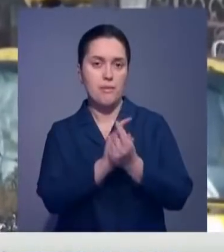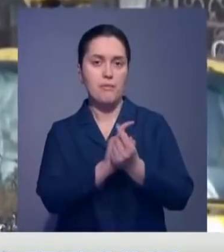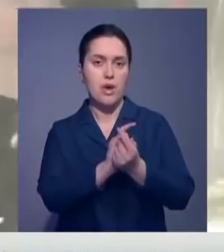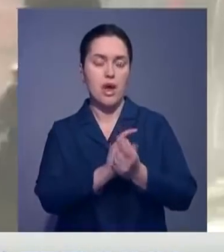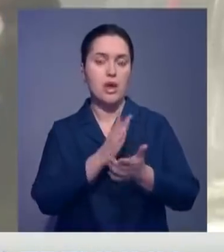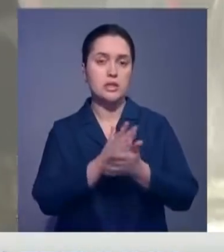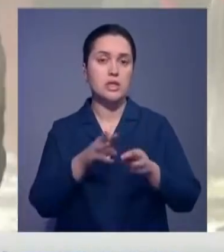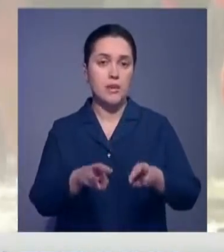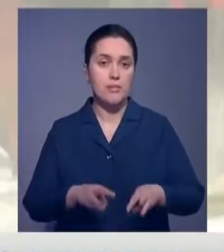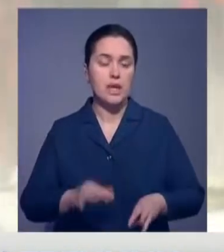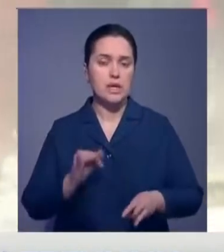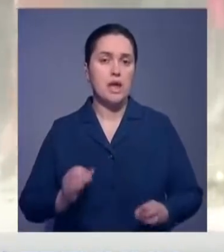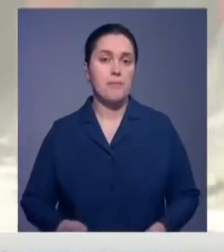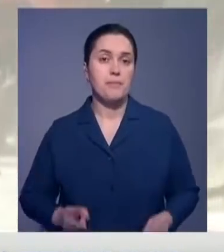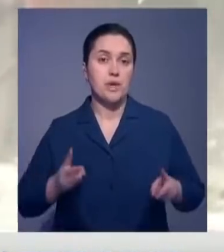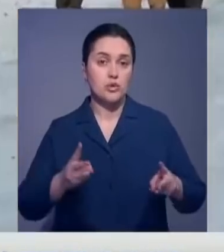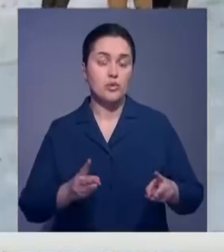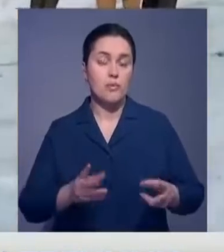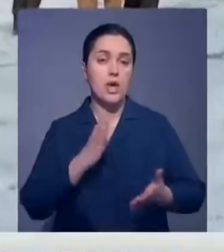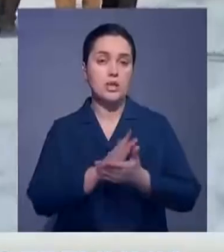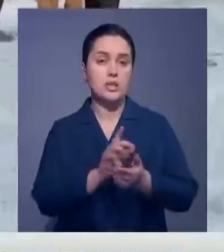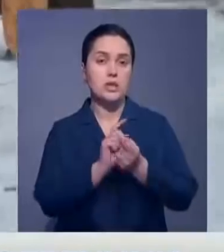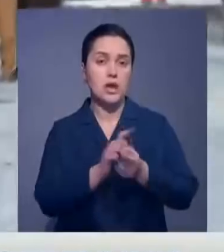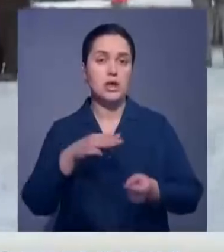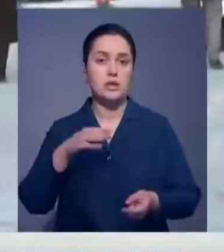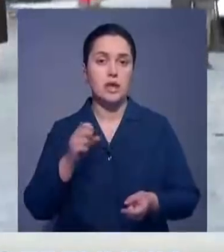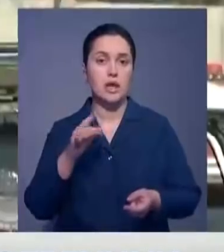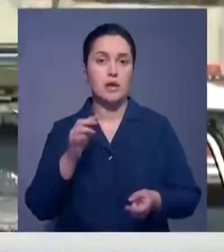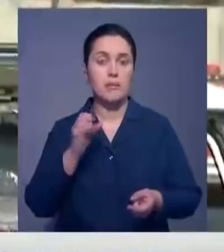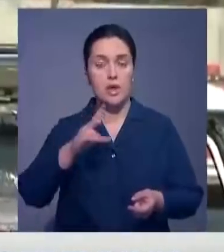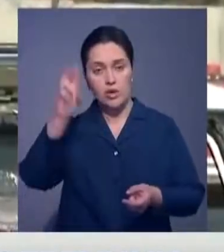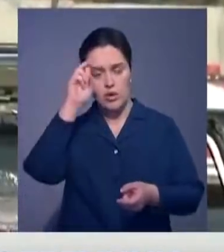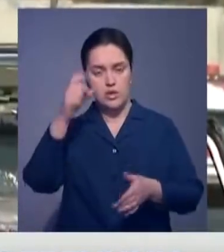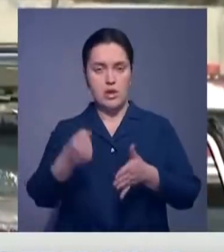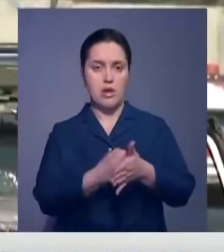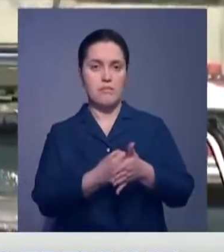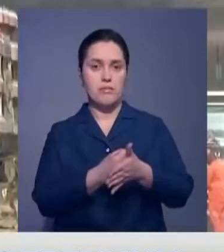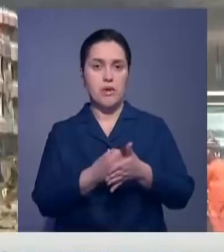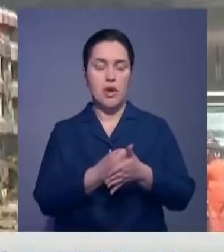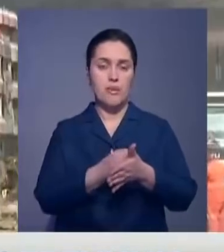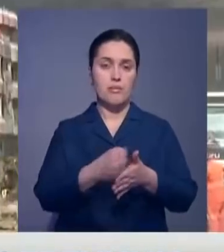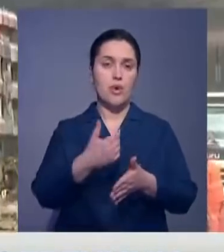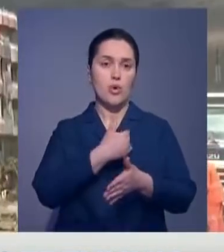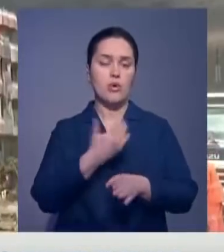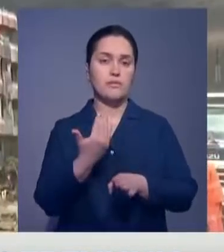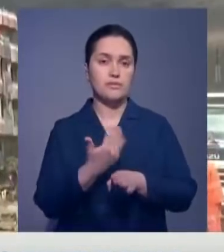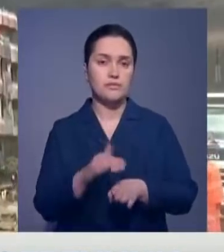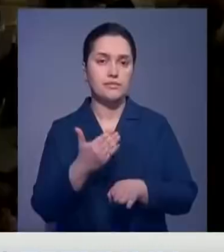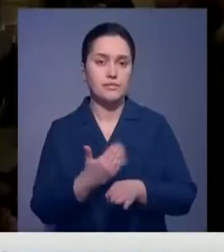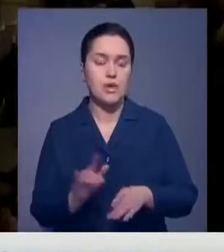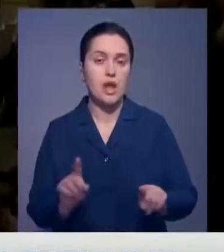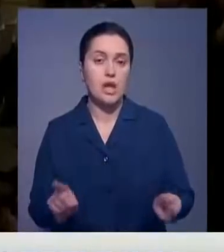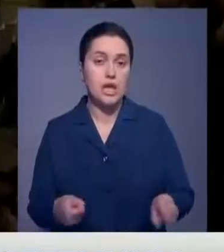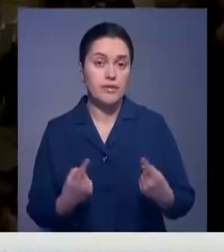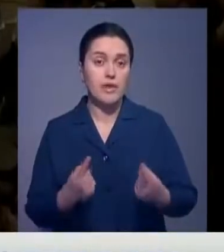правительственных сил и боевиков радикального движения «Талибан». Государство предпринимает все шаги в сторону поступательного развития.